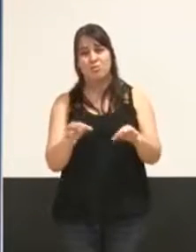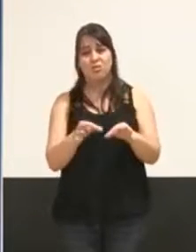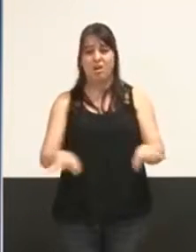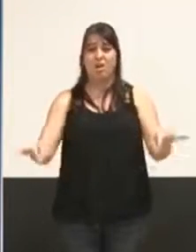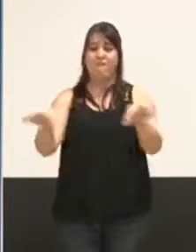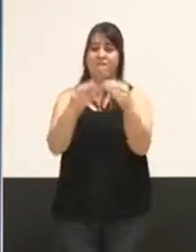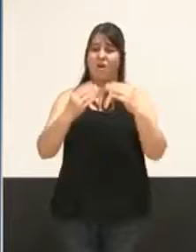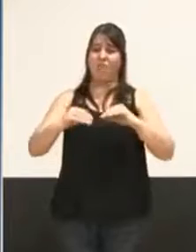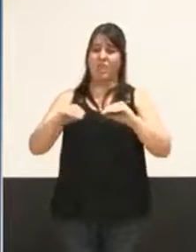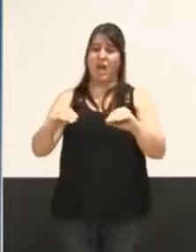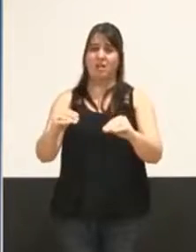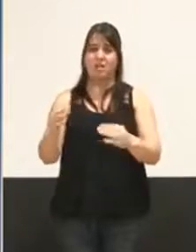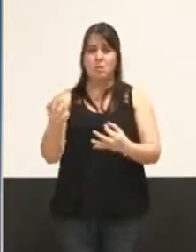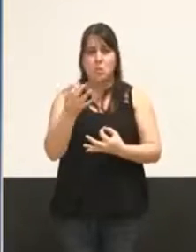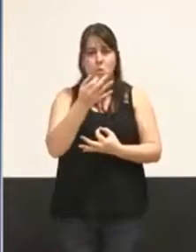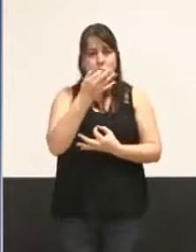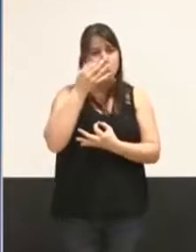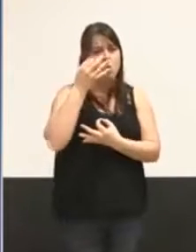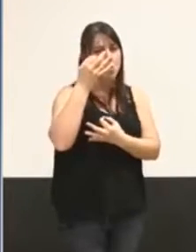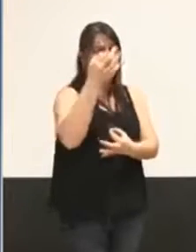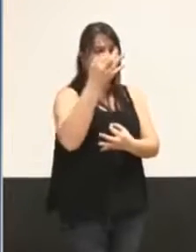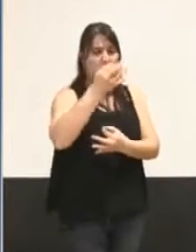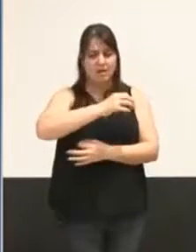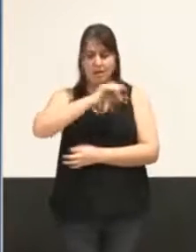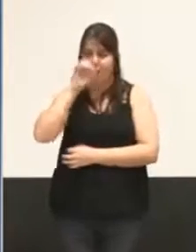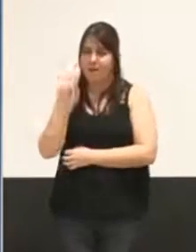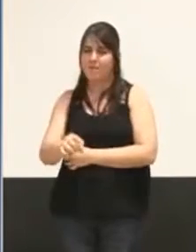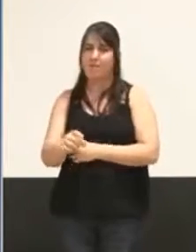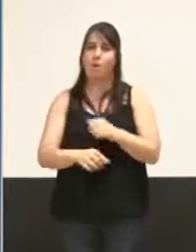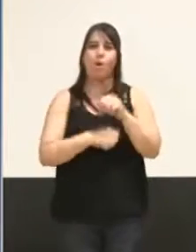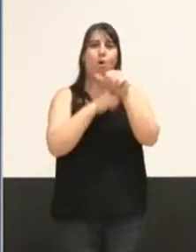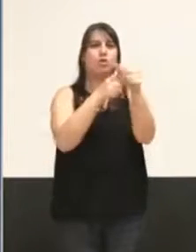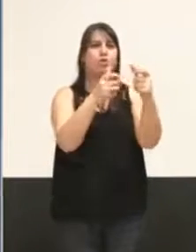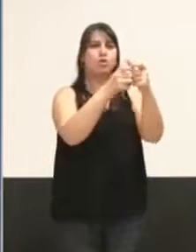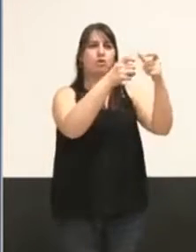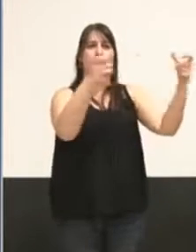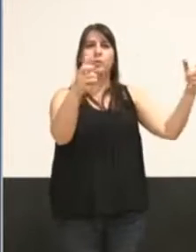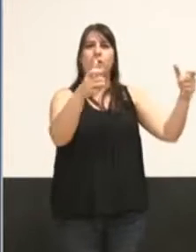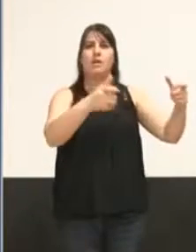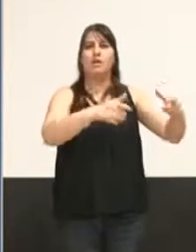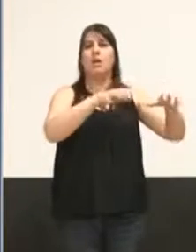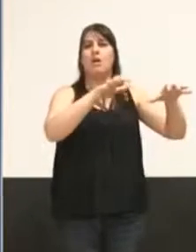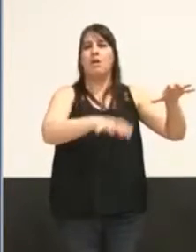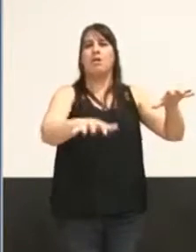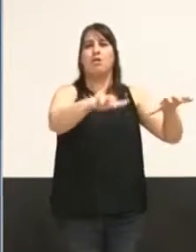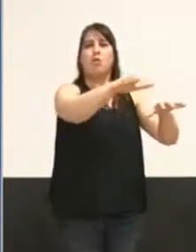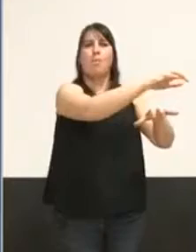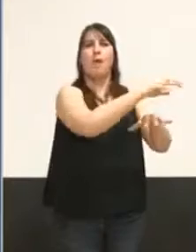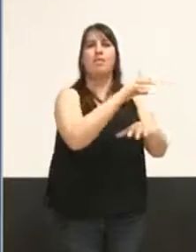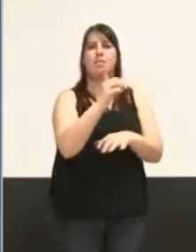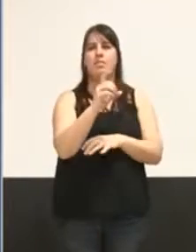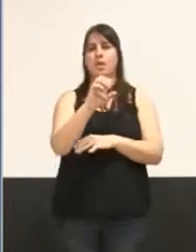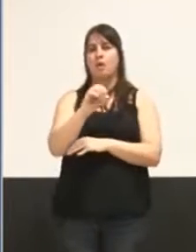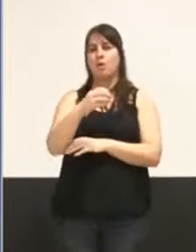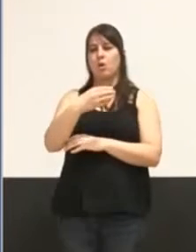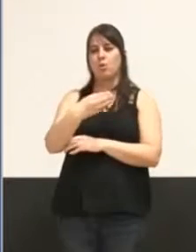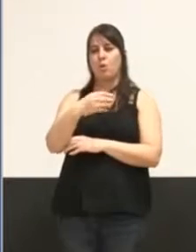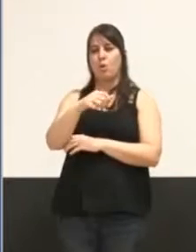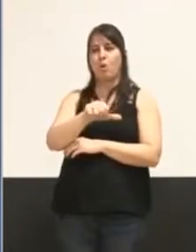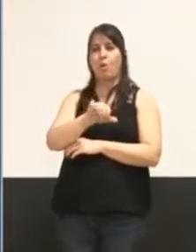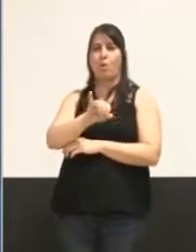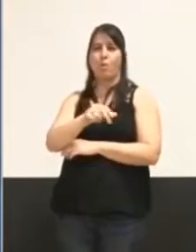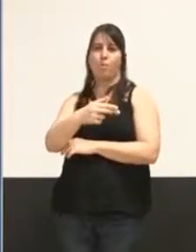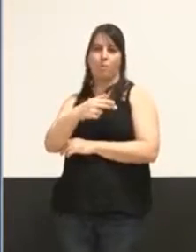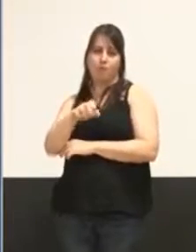soit rigoureusement celui que les domaines nous donnera, personne ici, je l